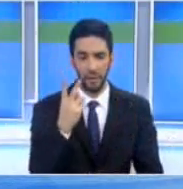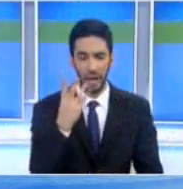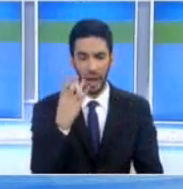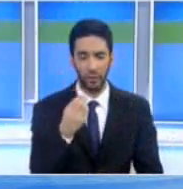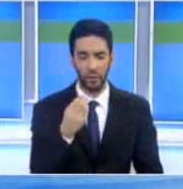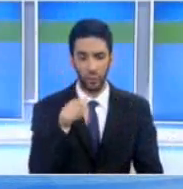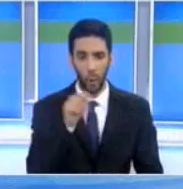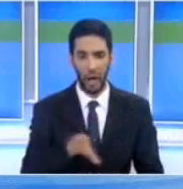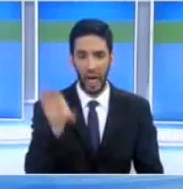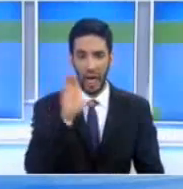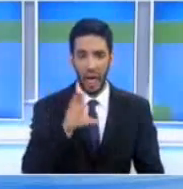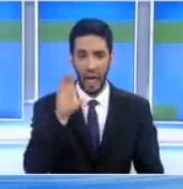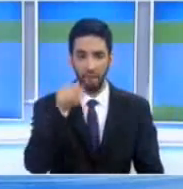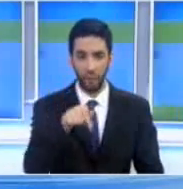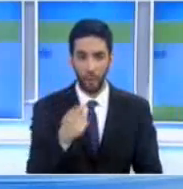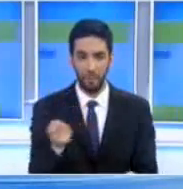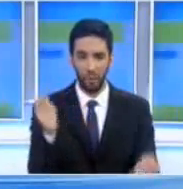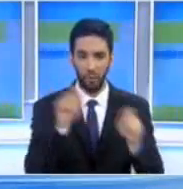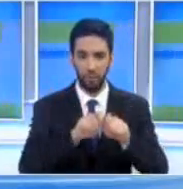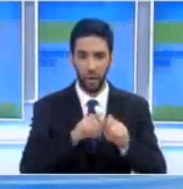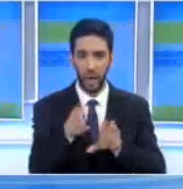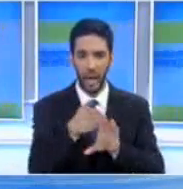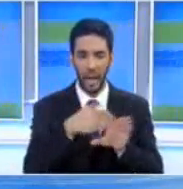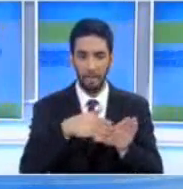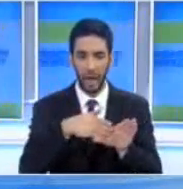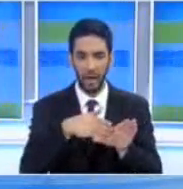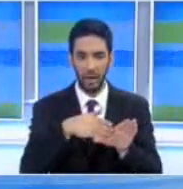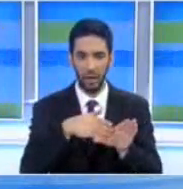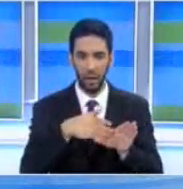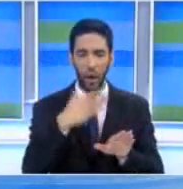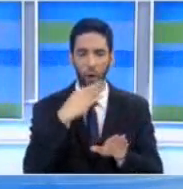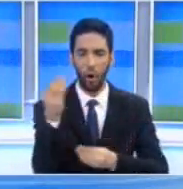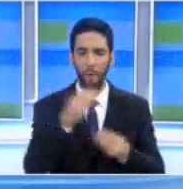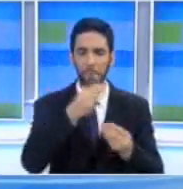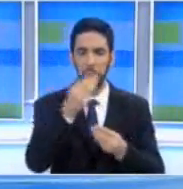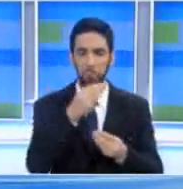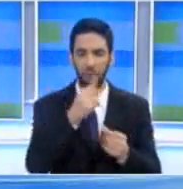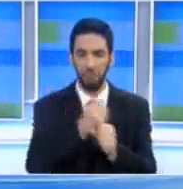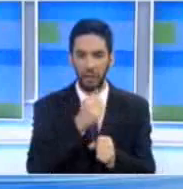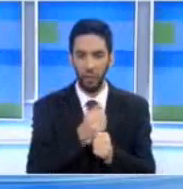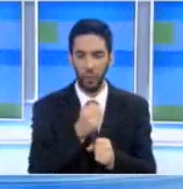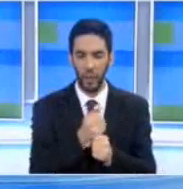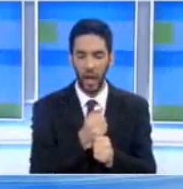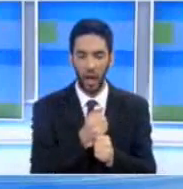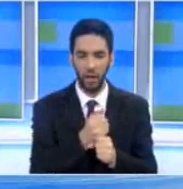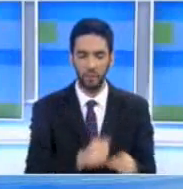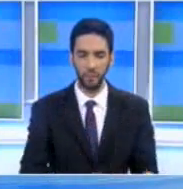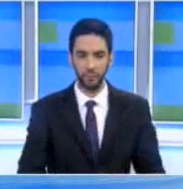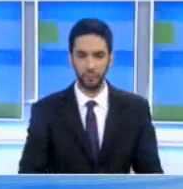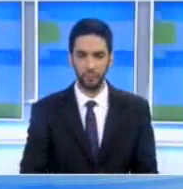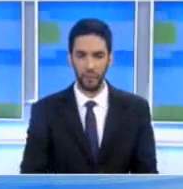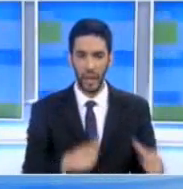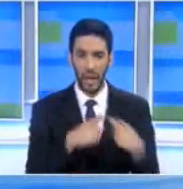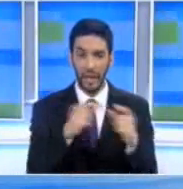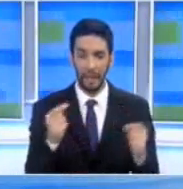σε μια ευρωπαϊκή χώρα να κλείσει το λιμάνι για λόγους λειτουργίας αυτή είναι η εικόνα που θέλουμε να